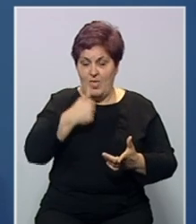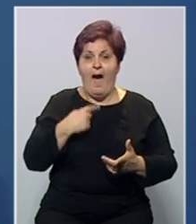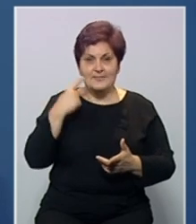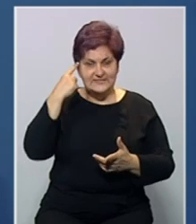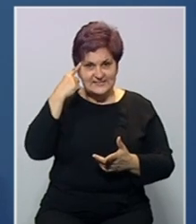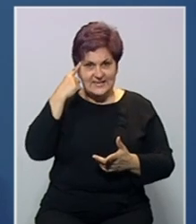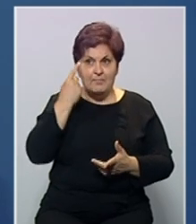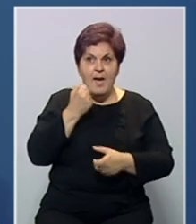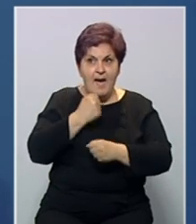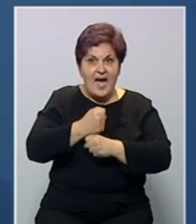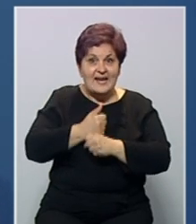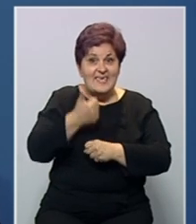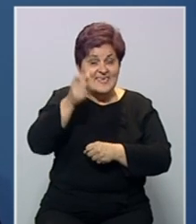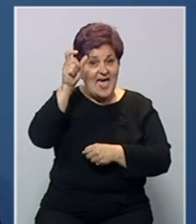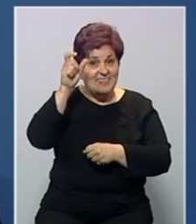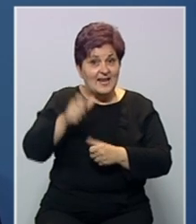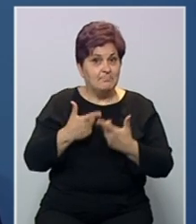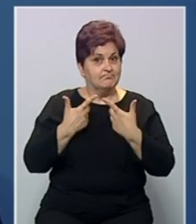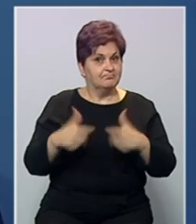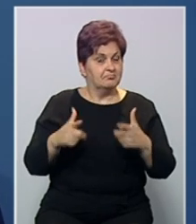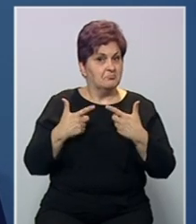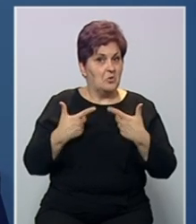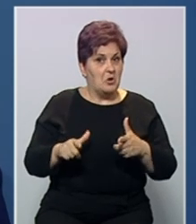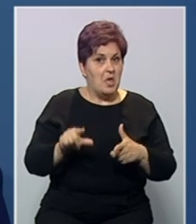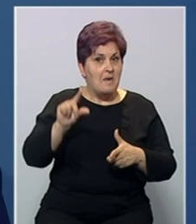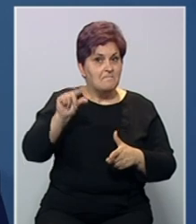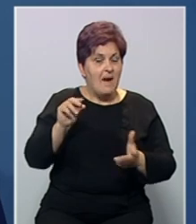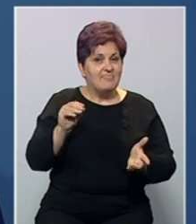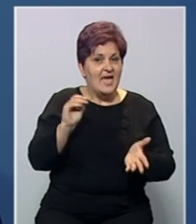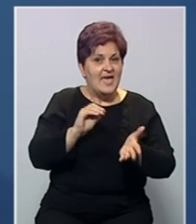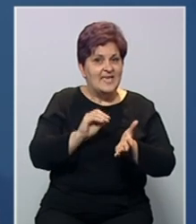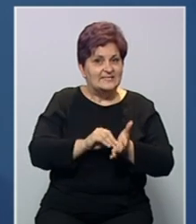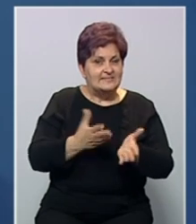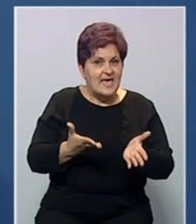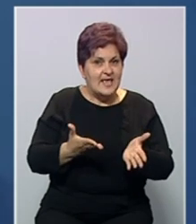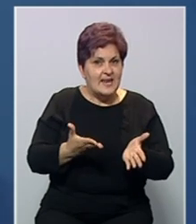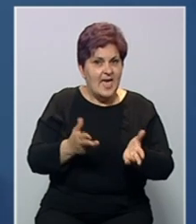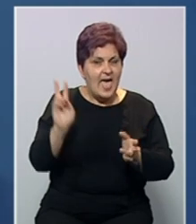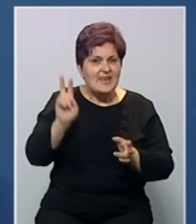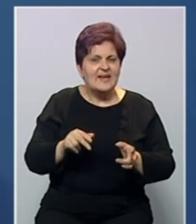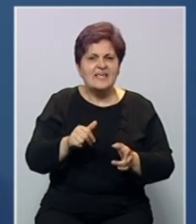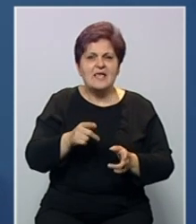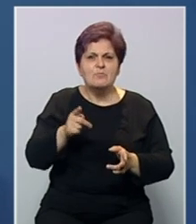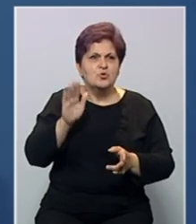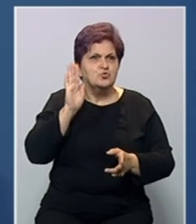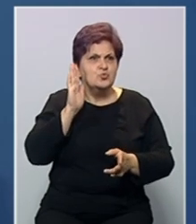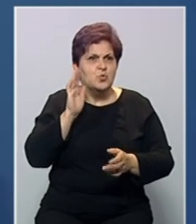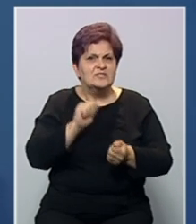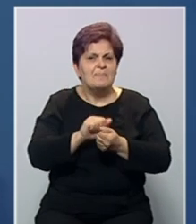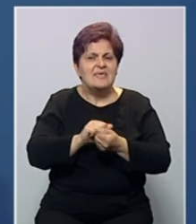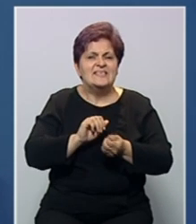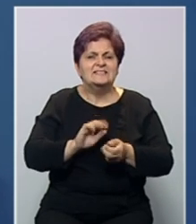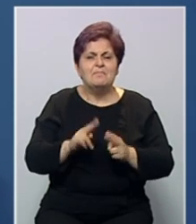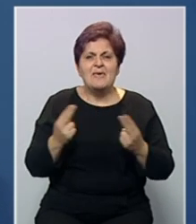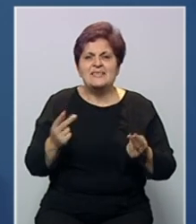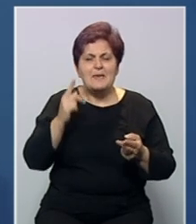radi se o tome da je jedna osoba odobravala nekakve niže cijene energenata. Po onom misluštaku što sam iz medija saznao je,